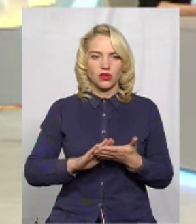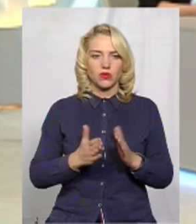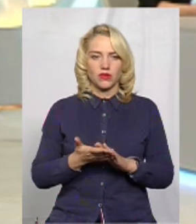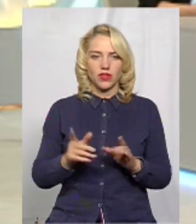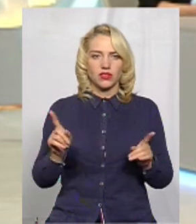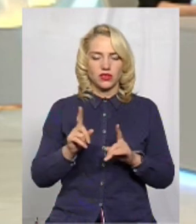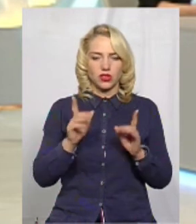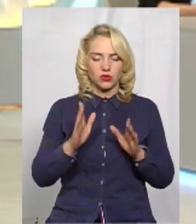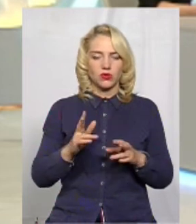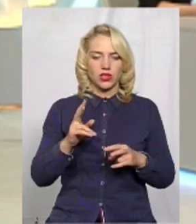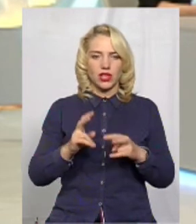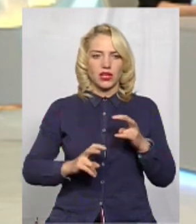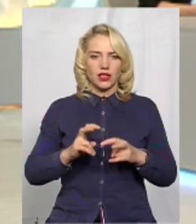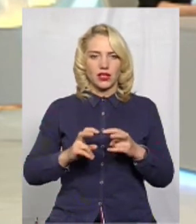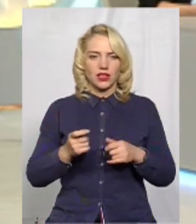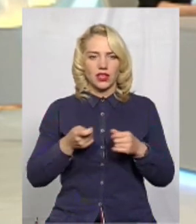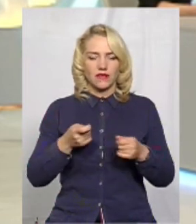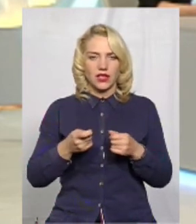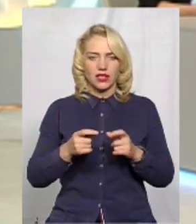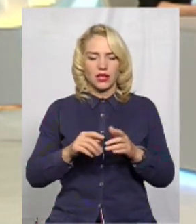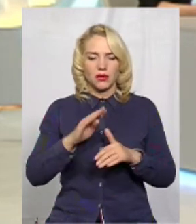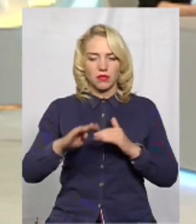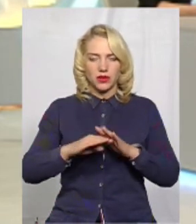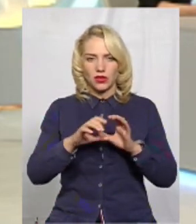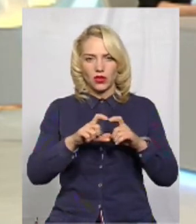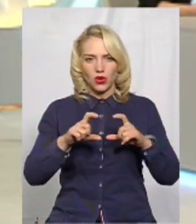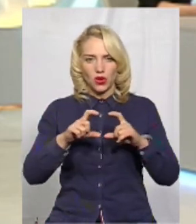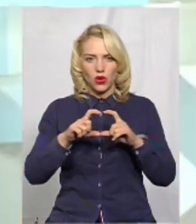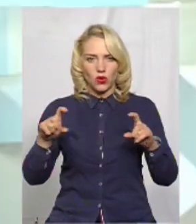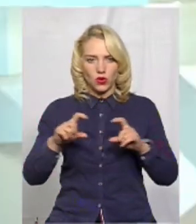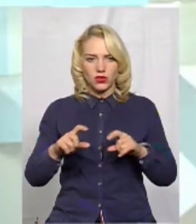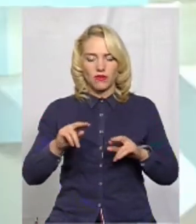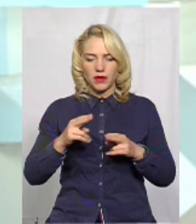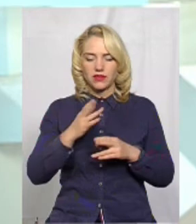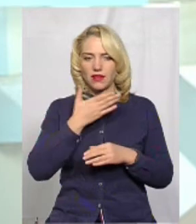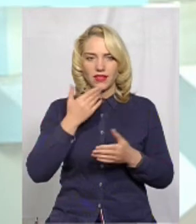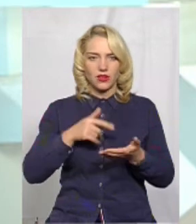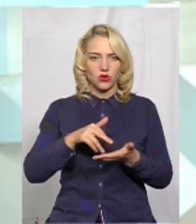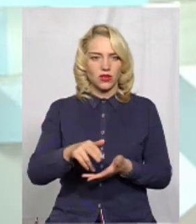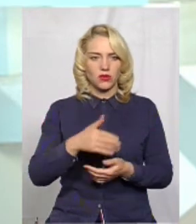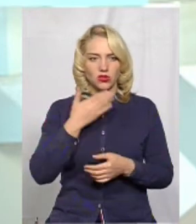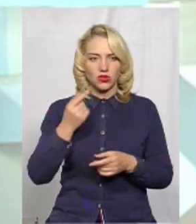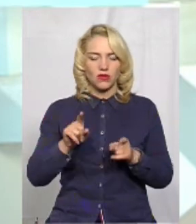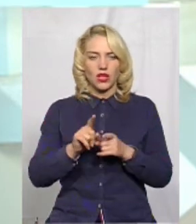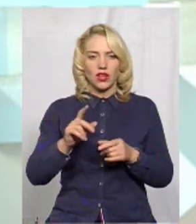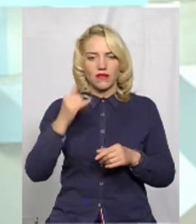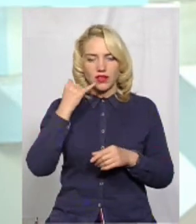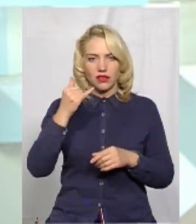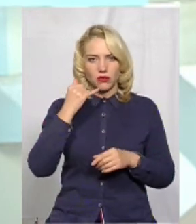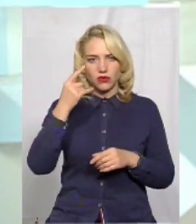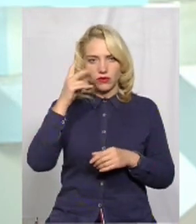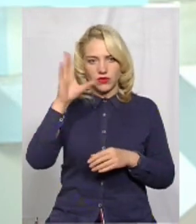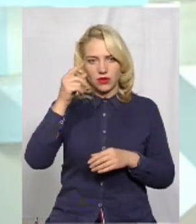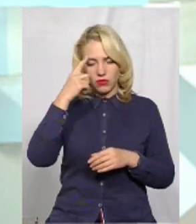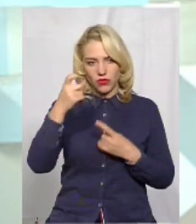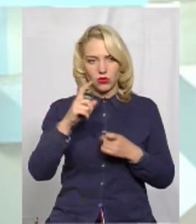начальники відповідній дільниці, керівники структурних підрозділів, то в п'ятницю ніхто не вийшов, в телефонному режимі повідомили, що вони